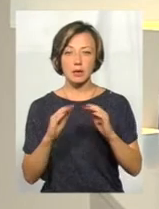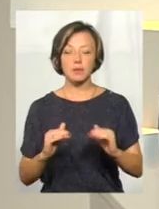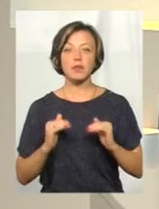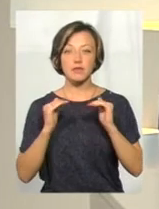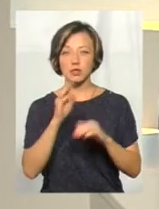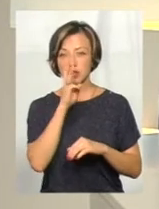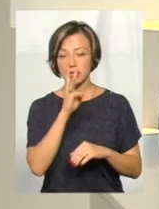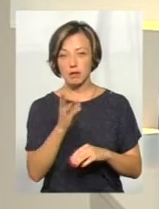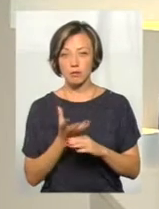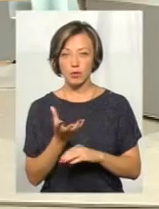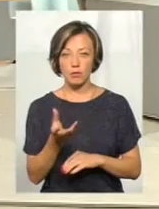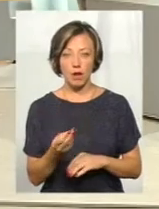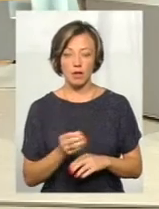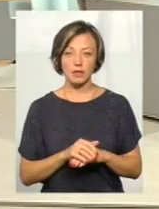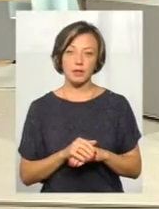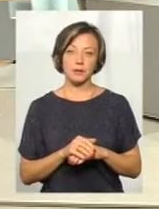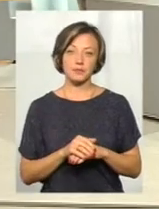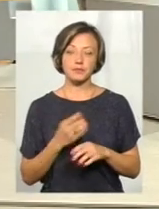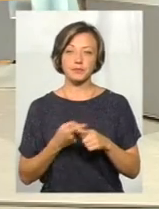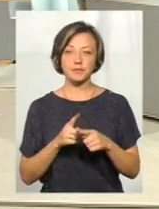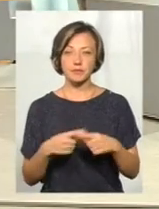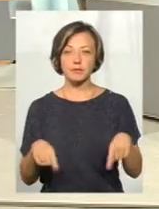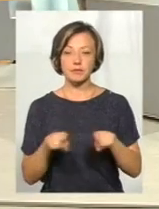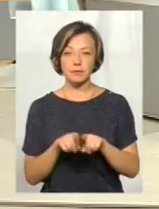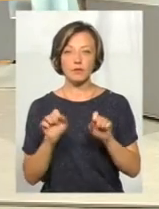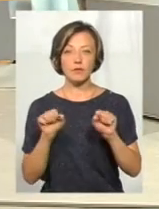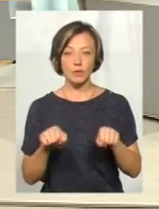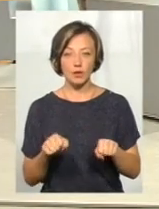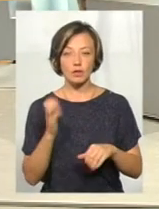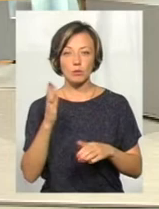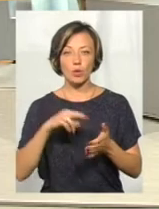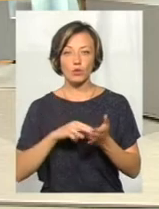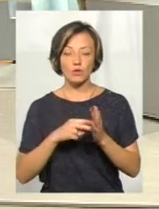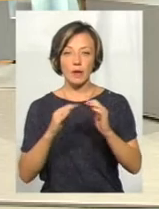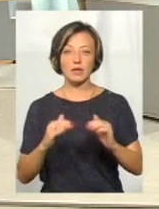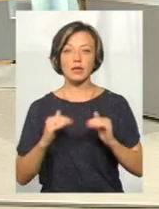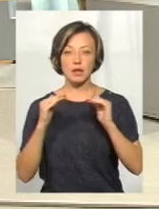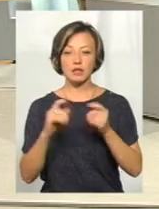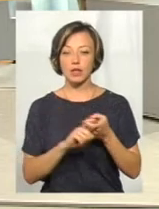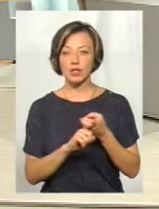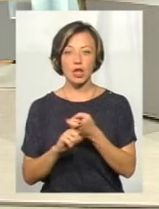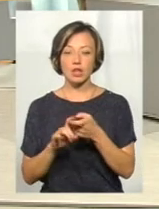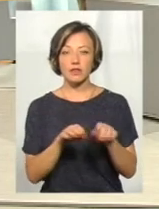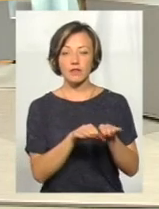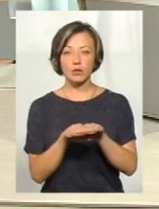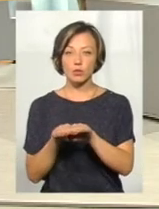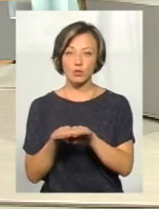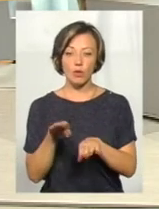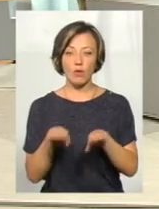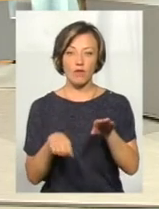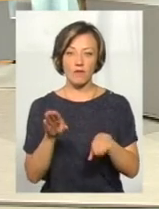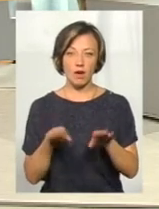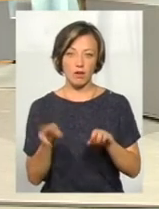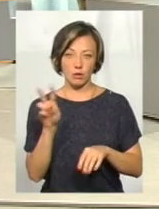заробітної плати, це також може спрогнозувати їхній ріст, незалежно навіть від курсу коливання валюти.